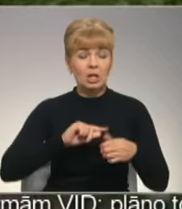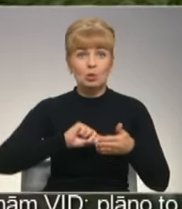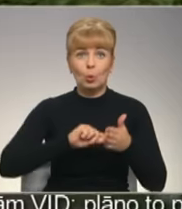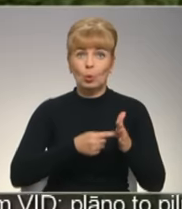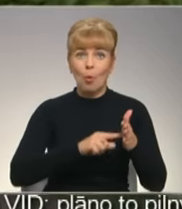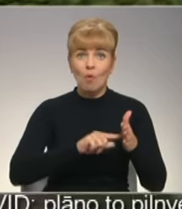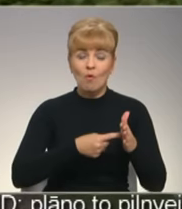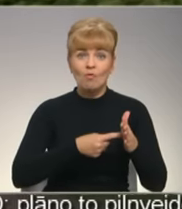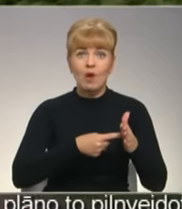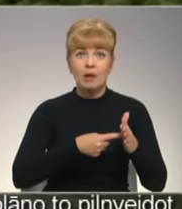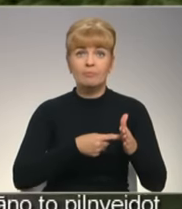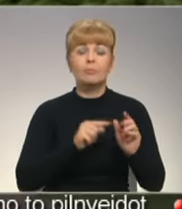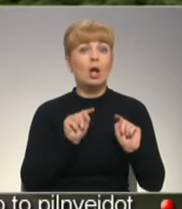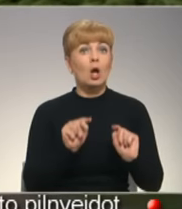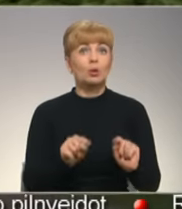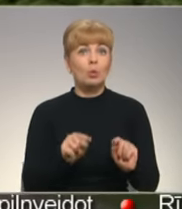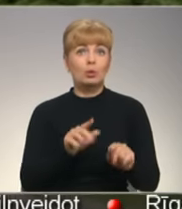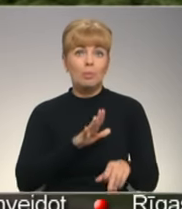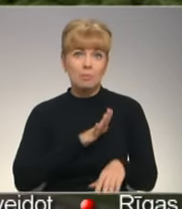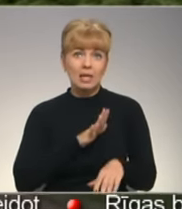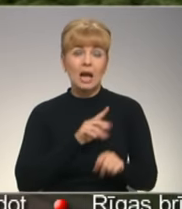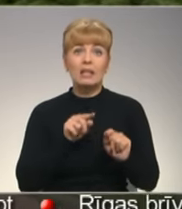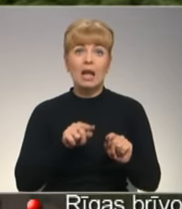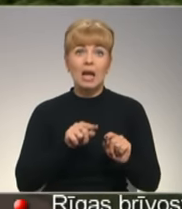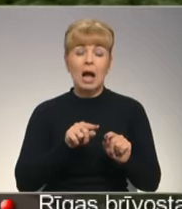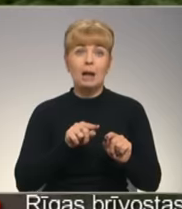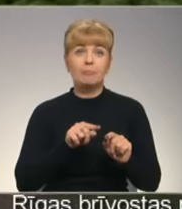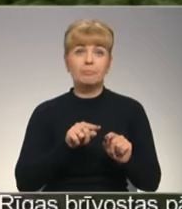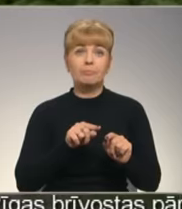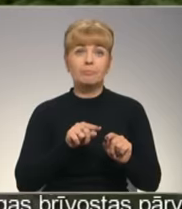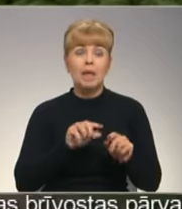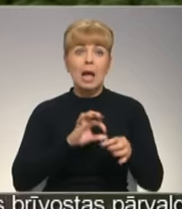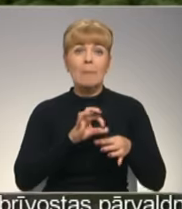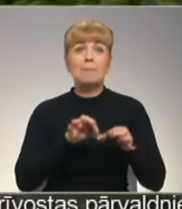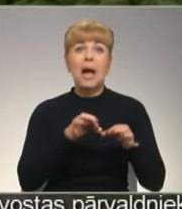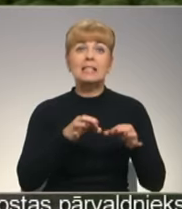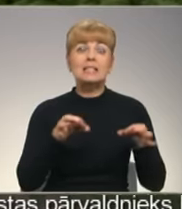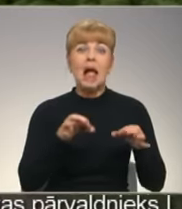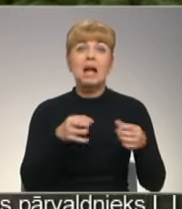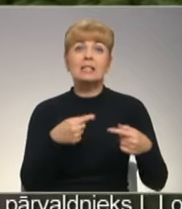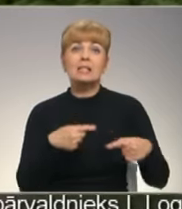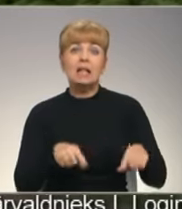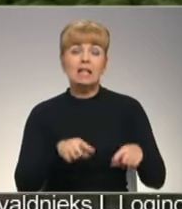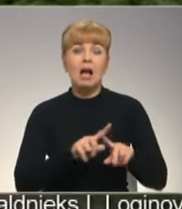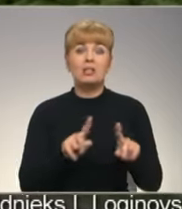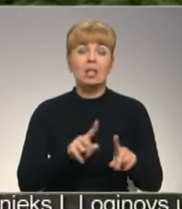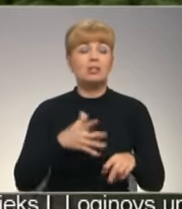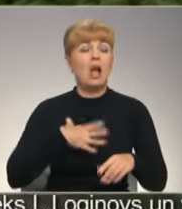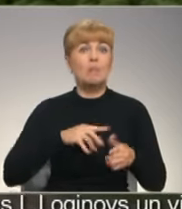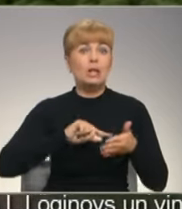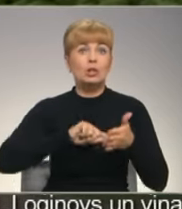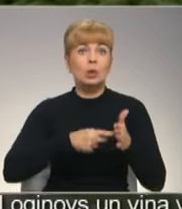Kas? Kad tur bija tajā mezdlā kādas citas lietas, kāpēc skrūva